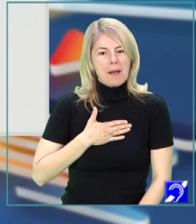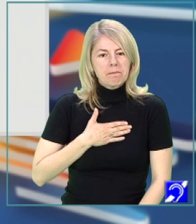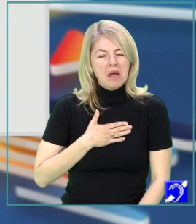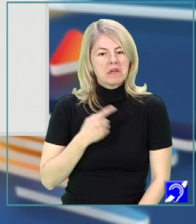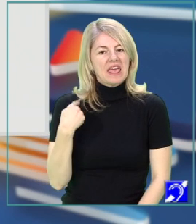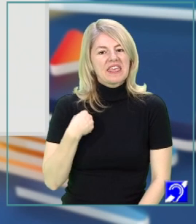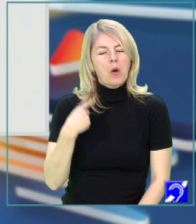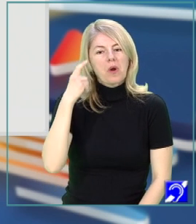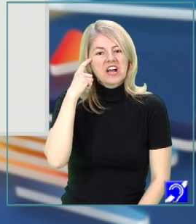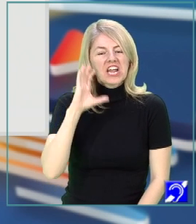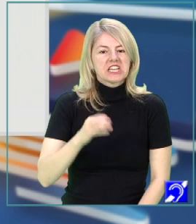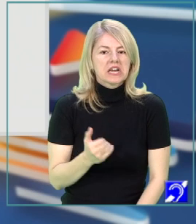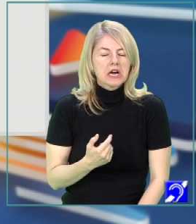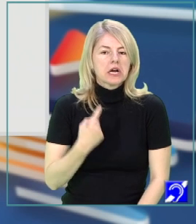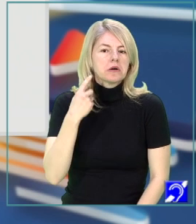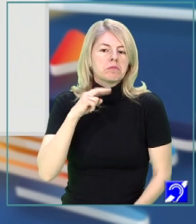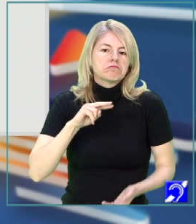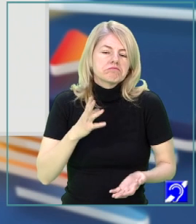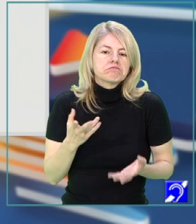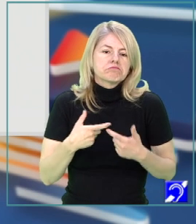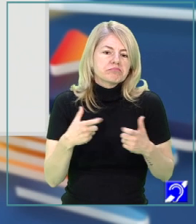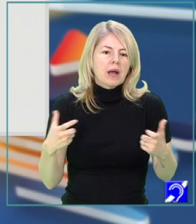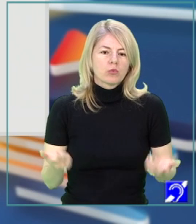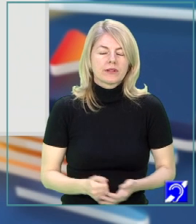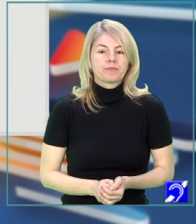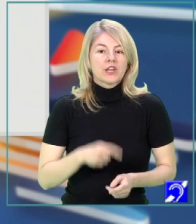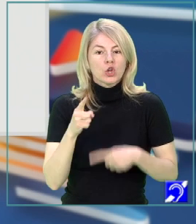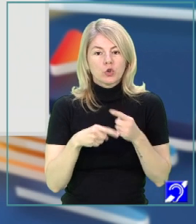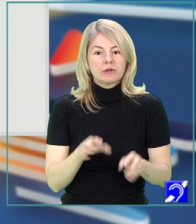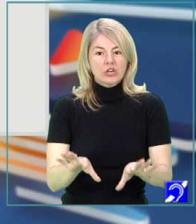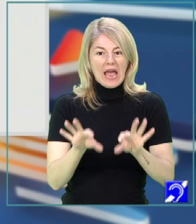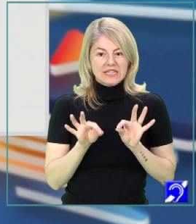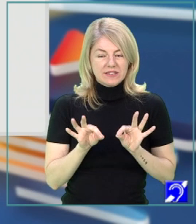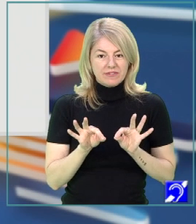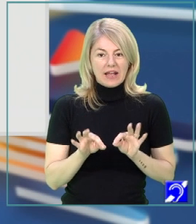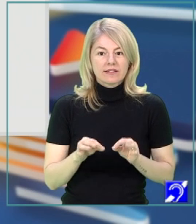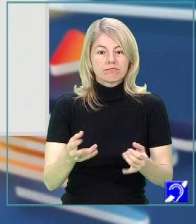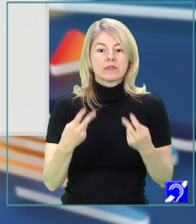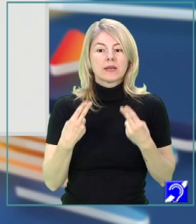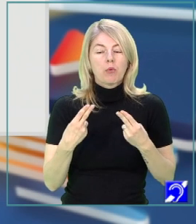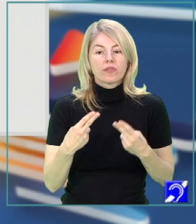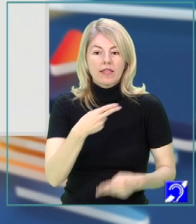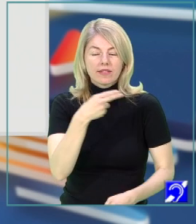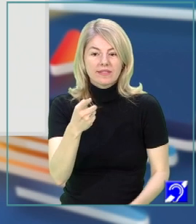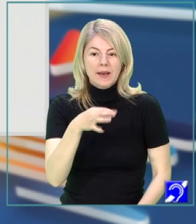este că, din punctul meu de vedere, după ce ați identificat aspectele esențiale din poezie, vă exprimați